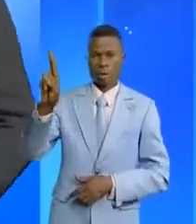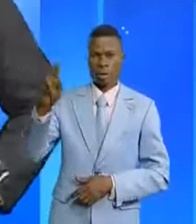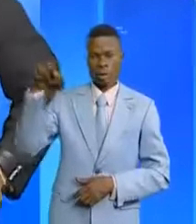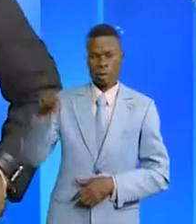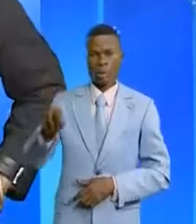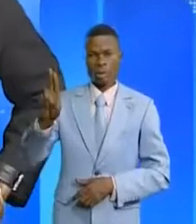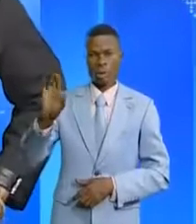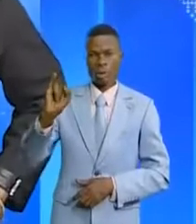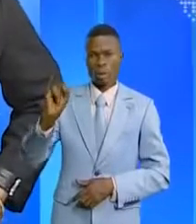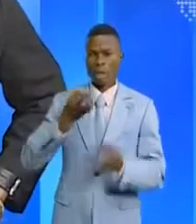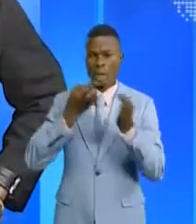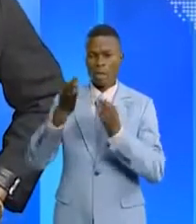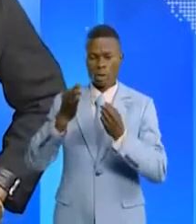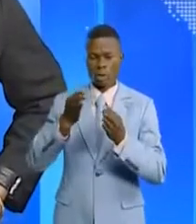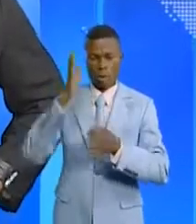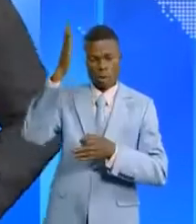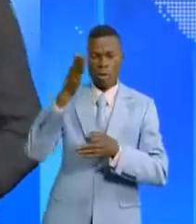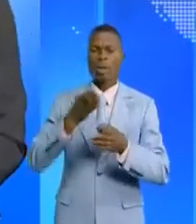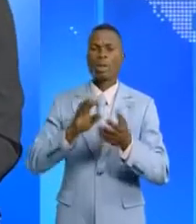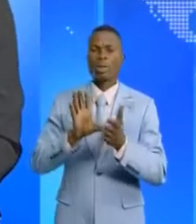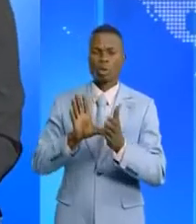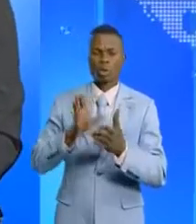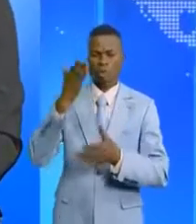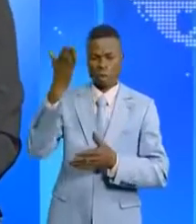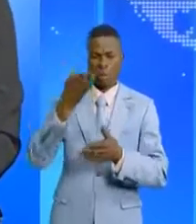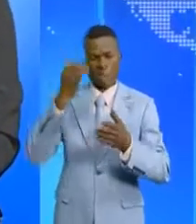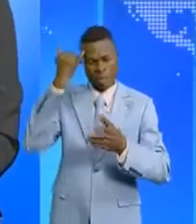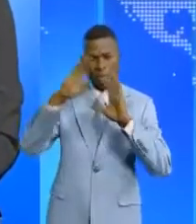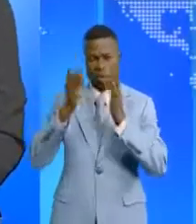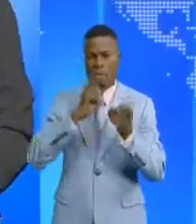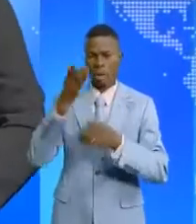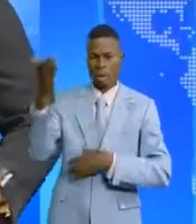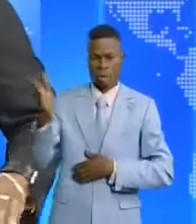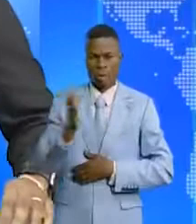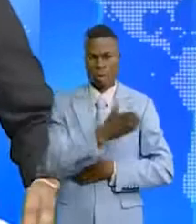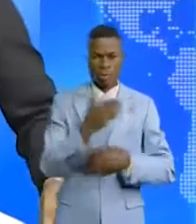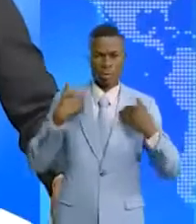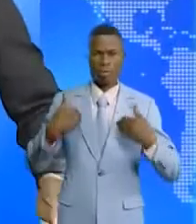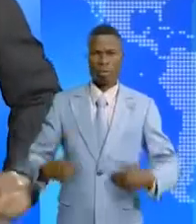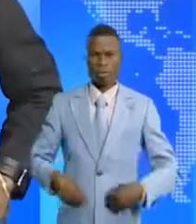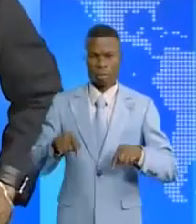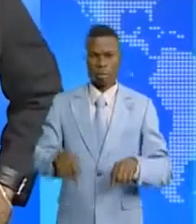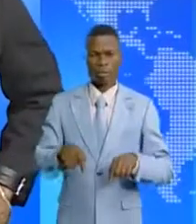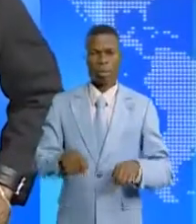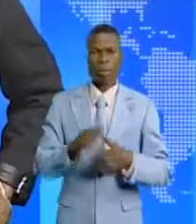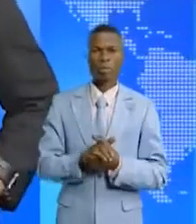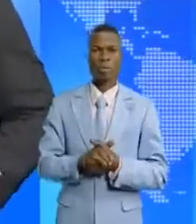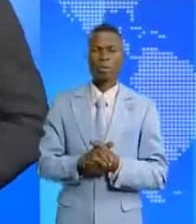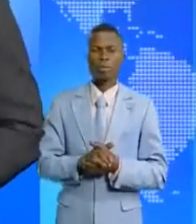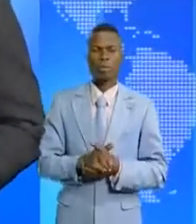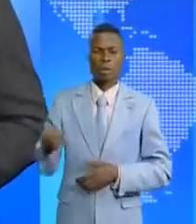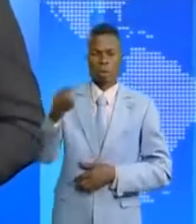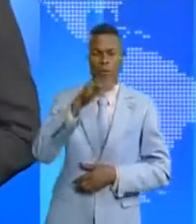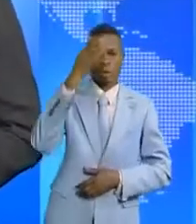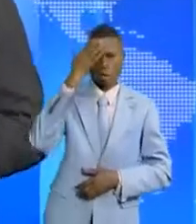nous rendra avec force de détail dans nos prochaines éditions. Parlons santé à présent. Comme vous